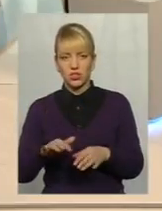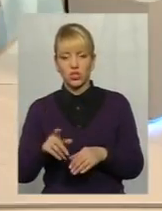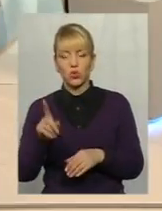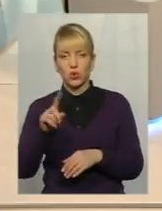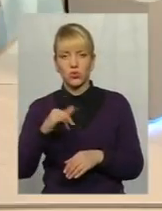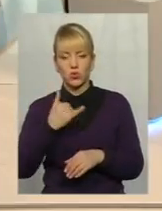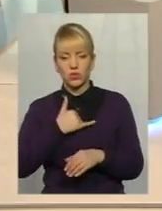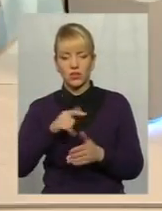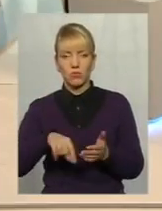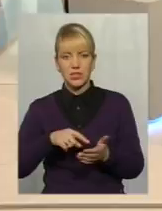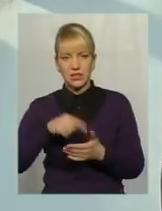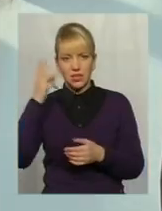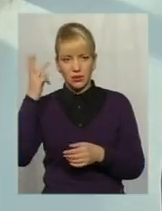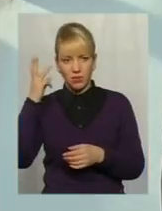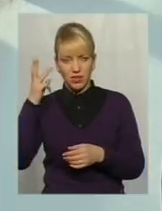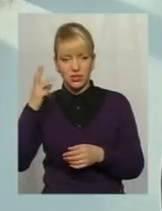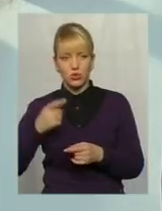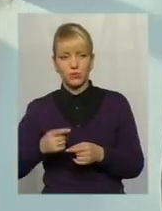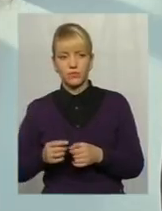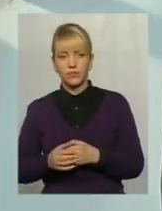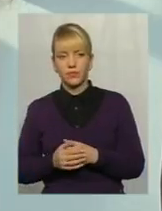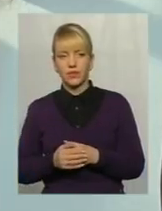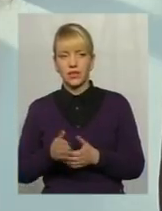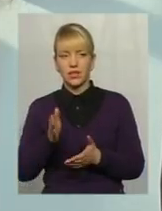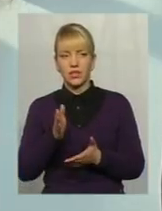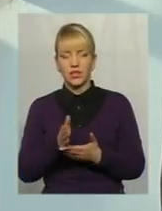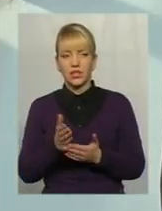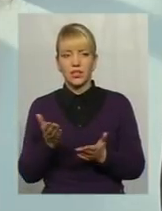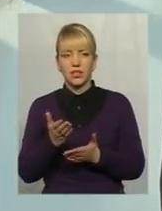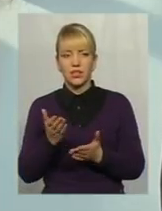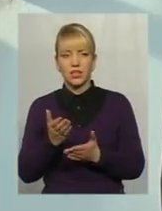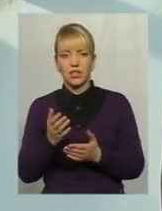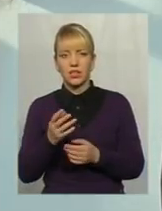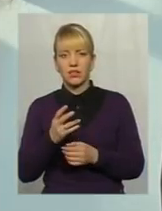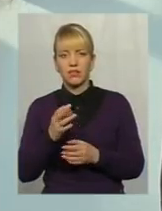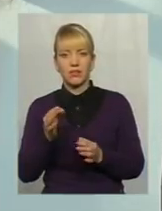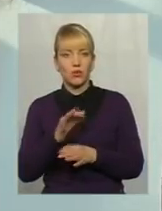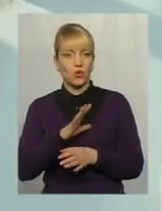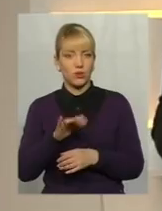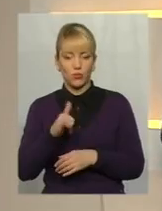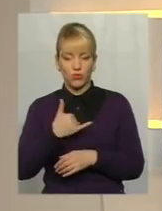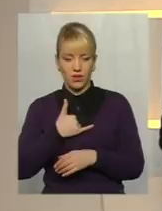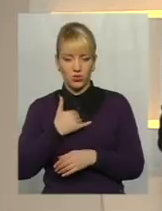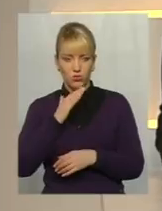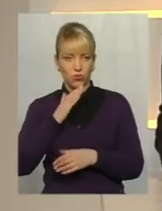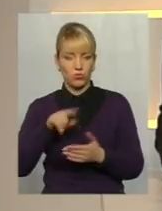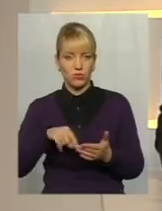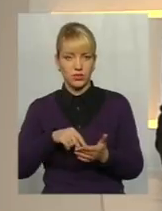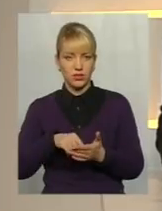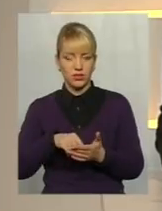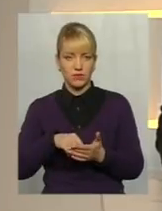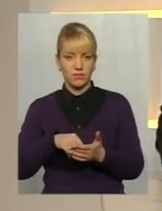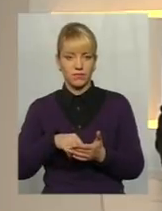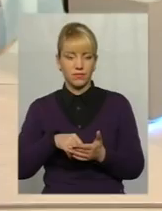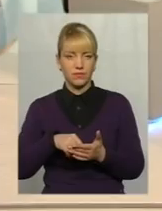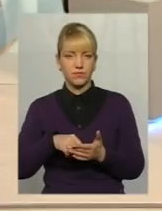наше місто Хмельницьке, то есть названо на час будівленної Хмельницької, який ни разу тут не був. Тобто, немає жодного письмового,